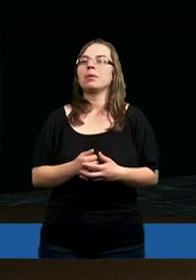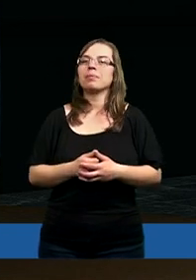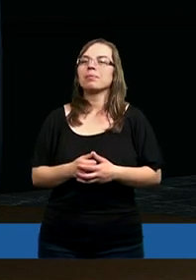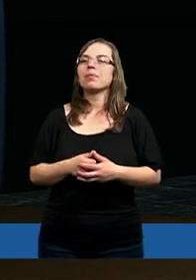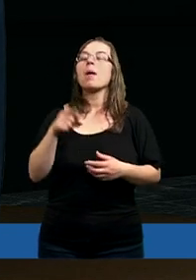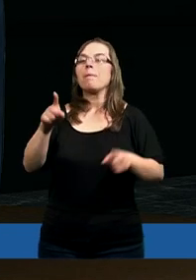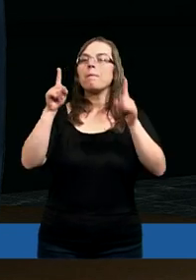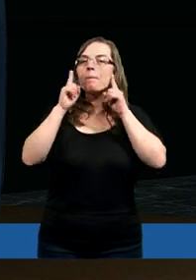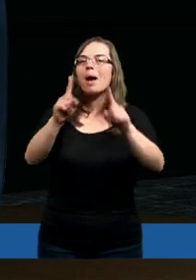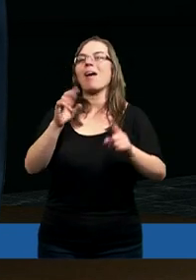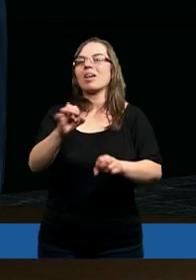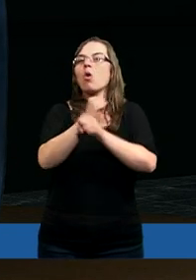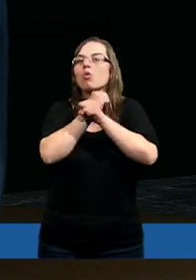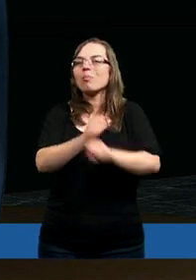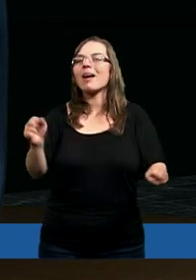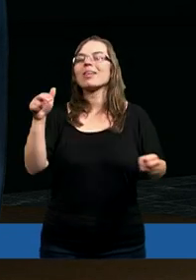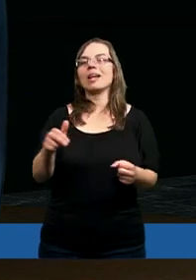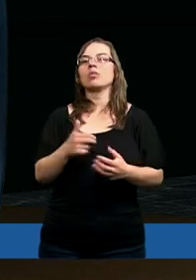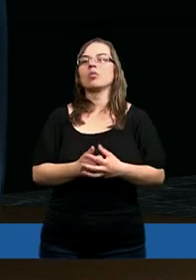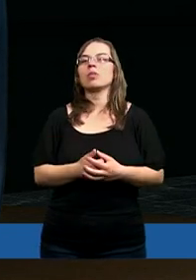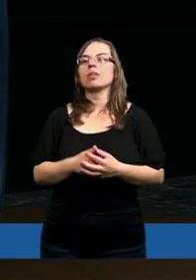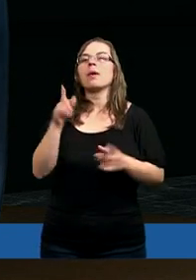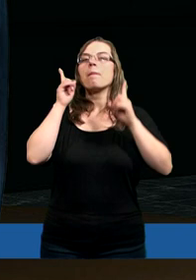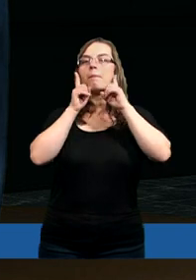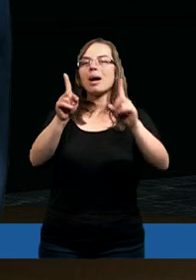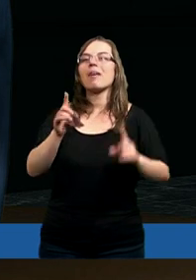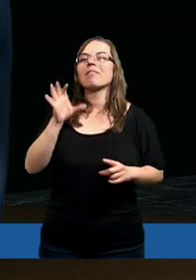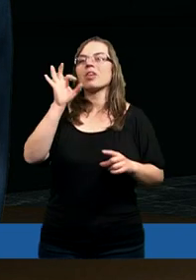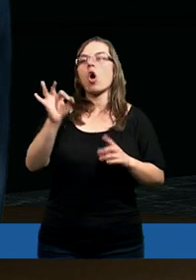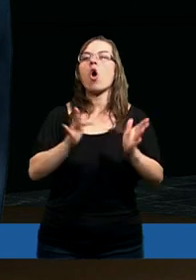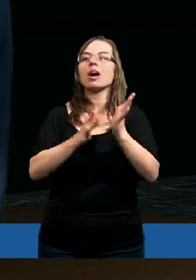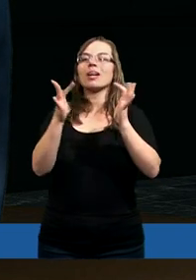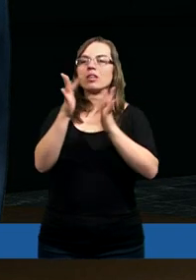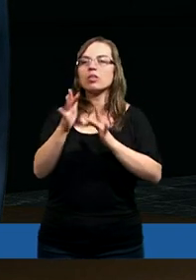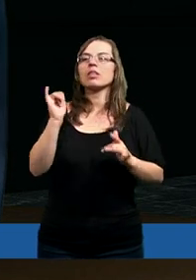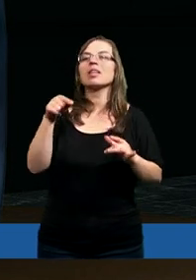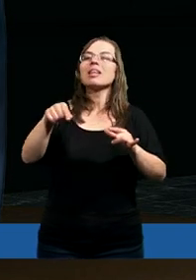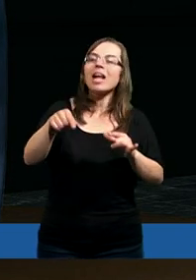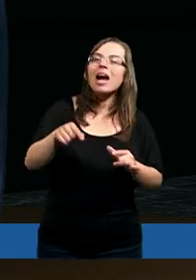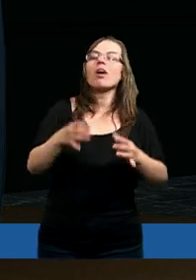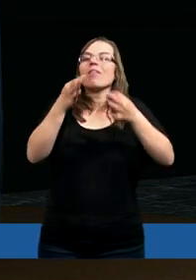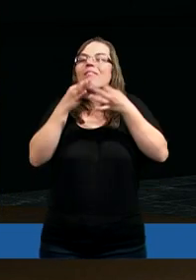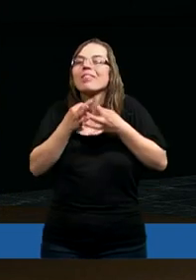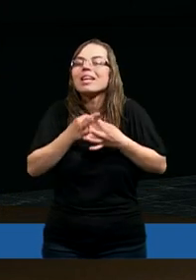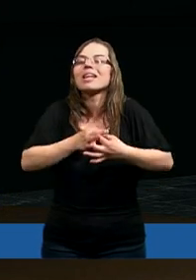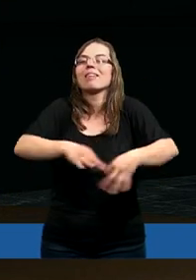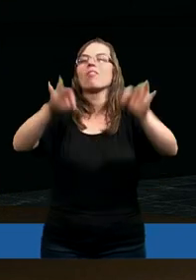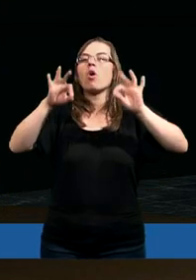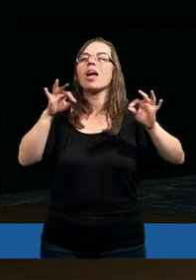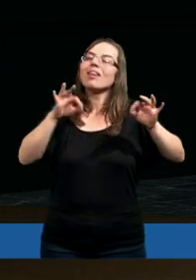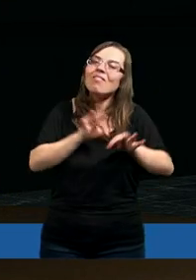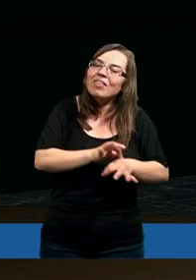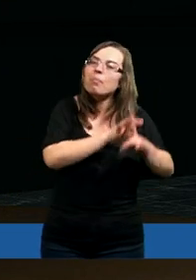prawda o zbawieniu, prawda w Chrystusie ich z tego wyzwoliła,